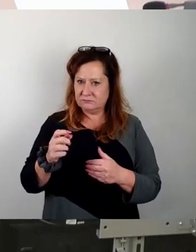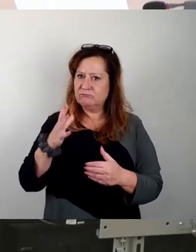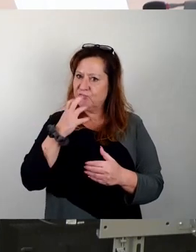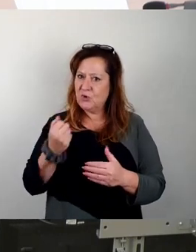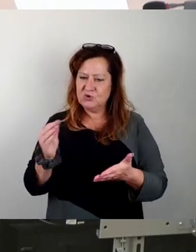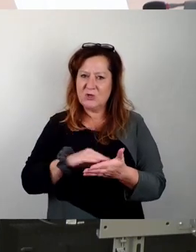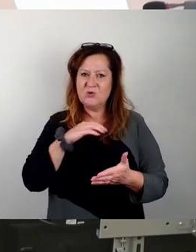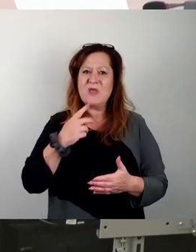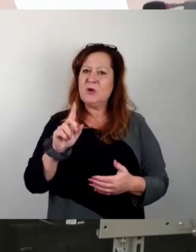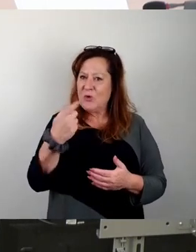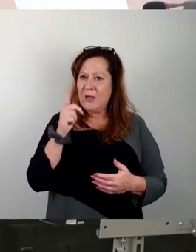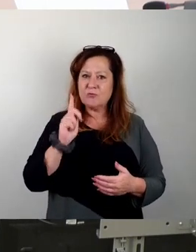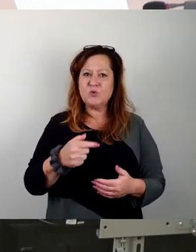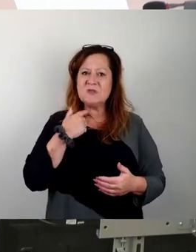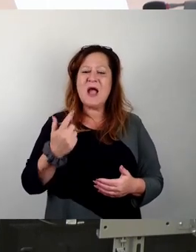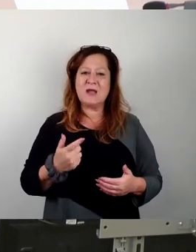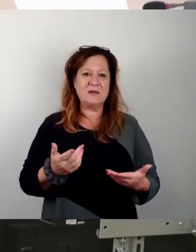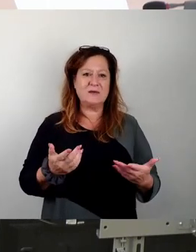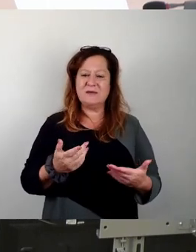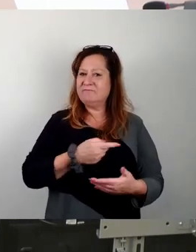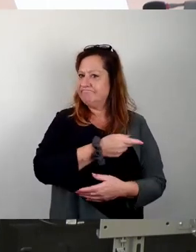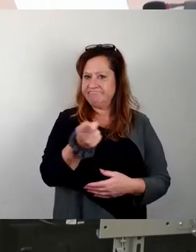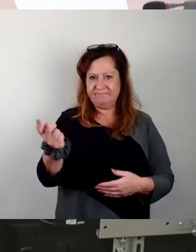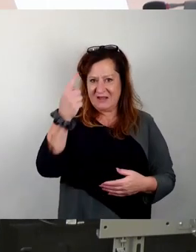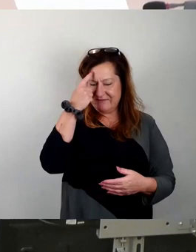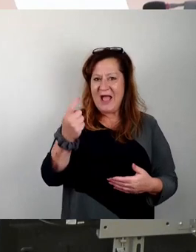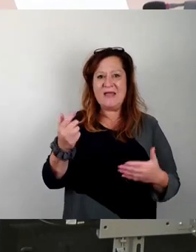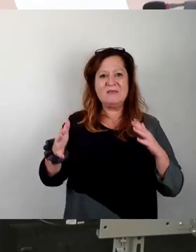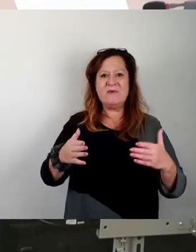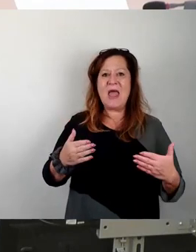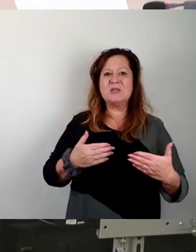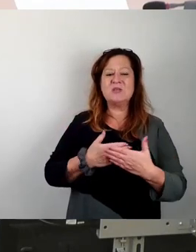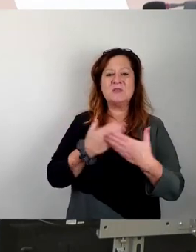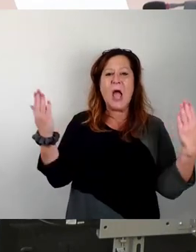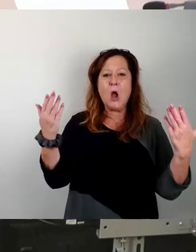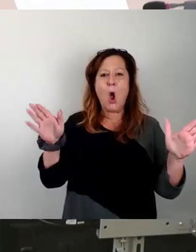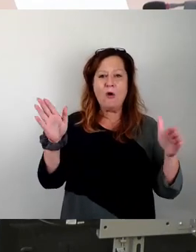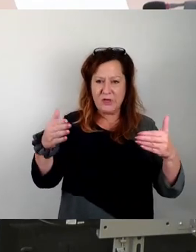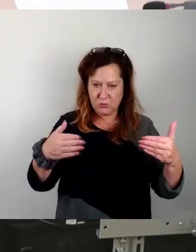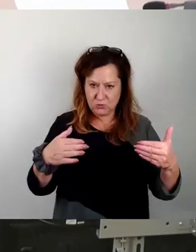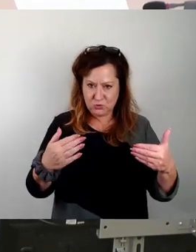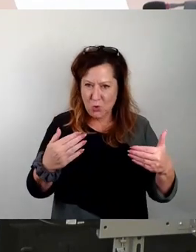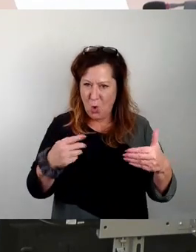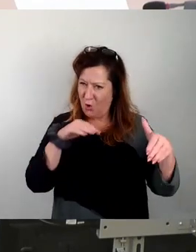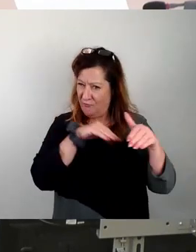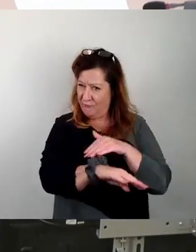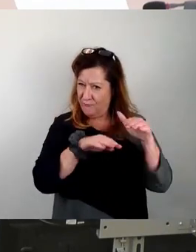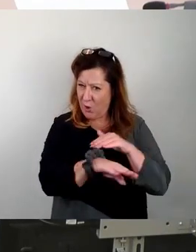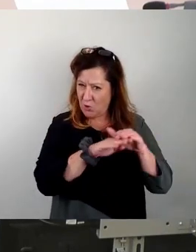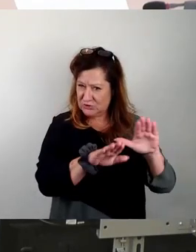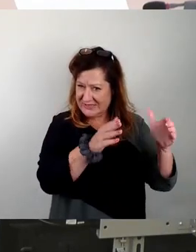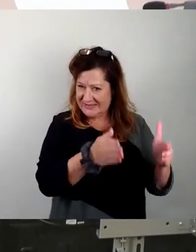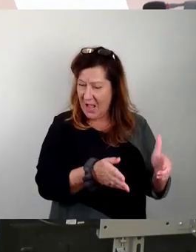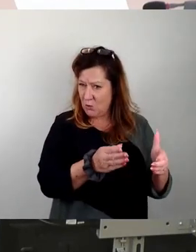festzustellen, viele könnten das schon wissen, die vielleicht bei einem Tag der offenen Tür in einer der geflüchteten Unterkünfte waren, dass dort